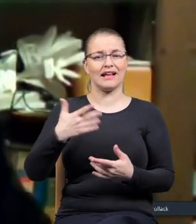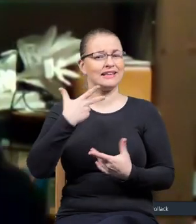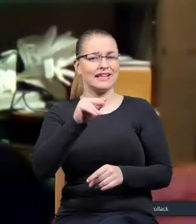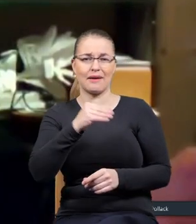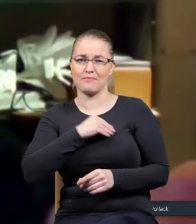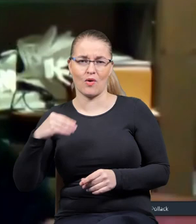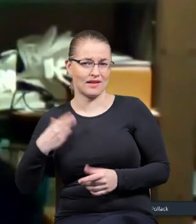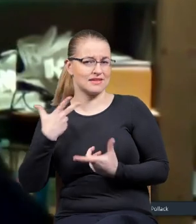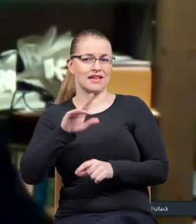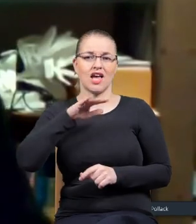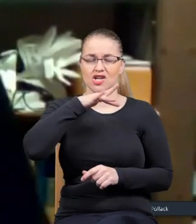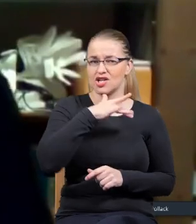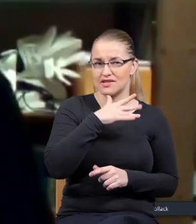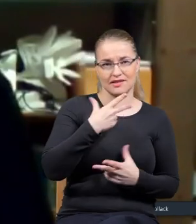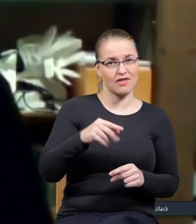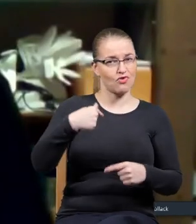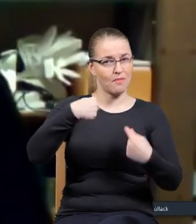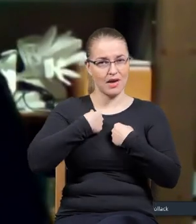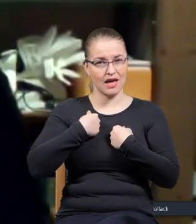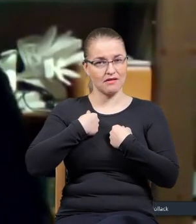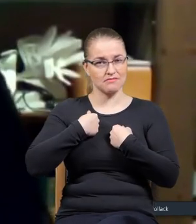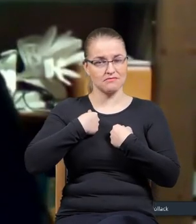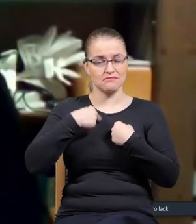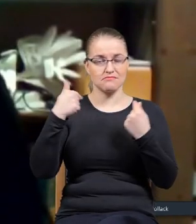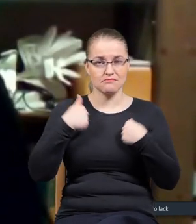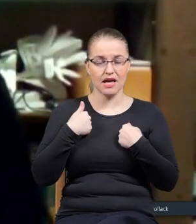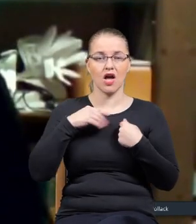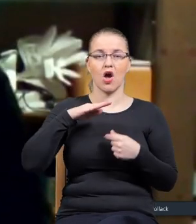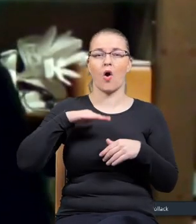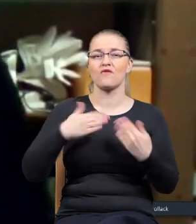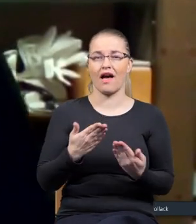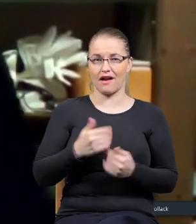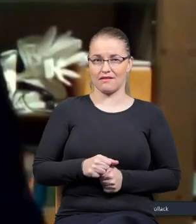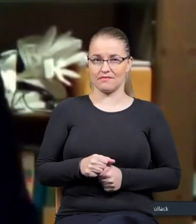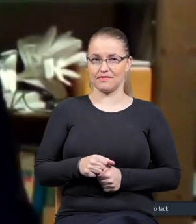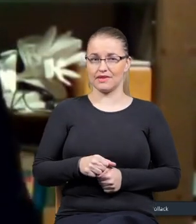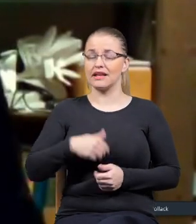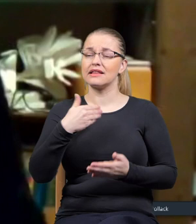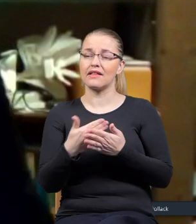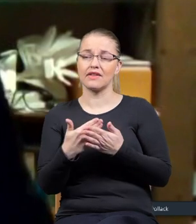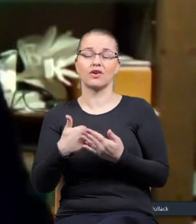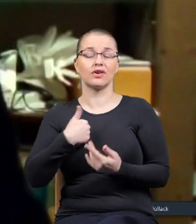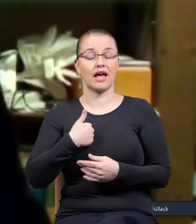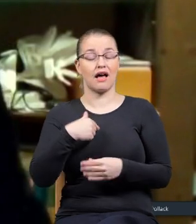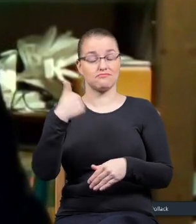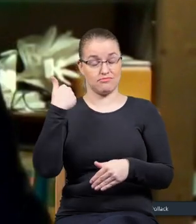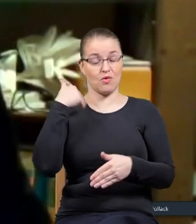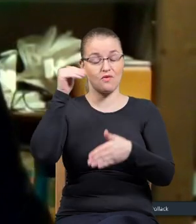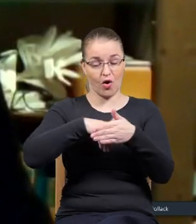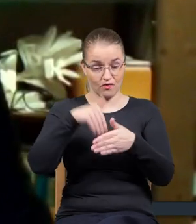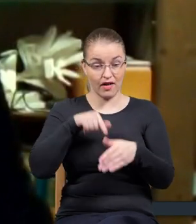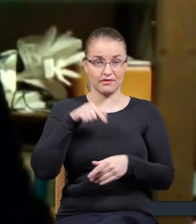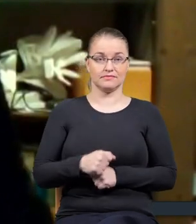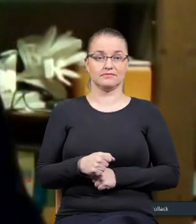nie Polacy, a nie tacy obacy. Nie. To myśmy byli ofiarami. Więc ja w tym duchu zostałem wychowany.